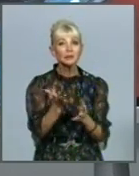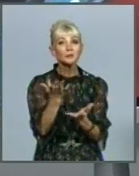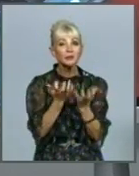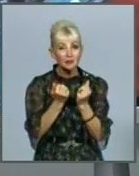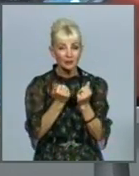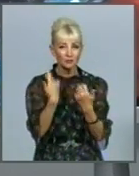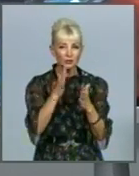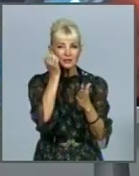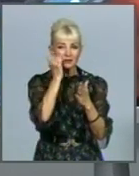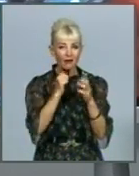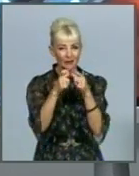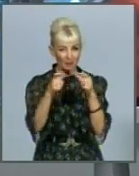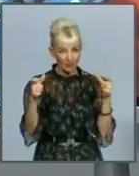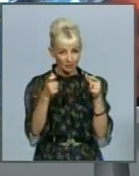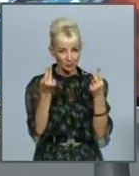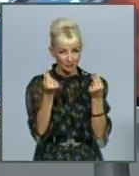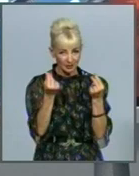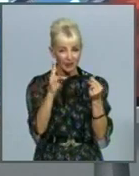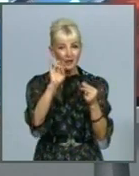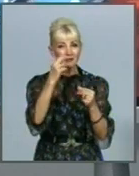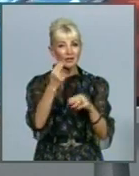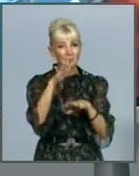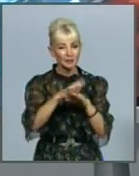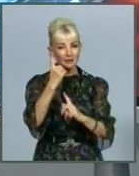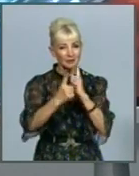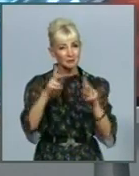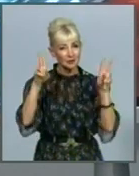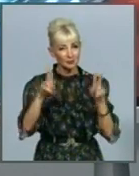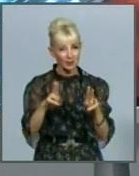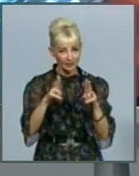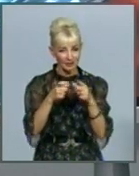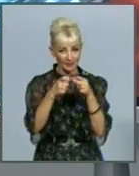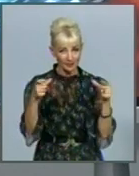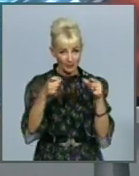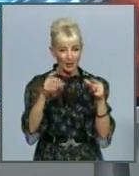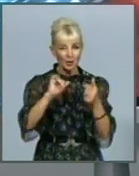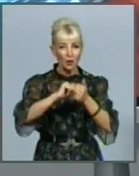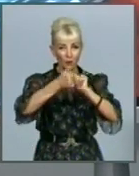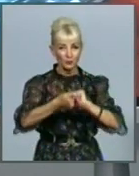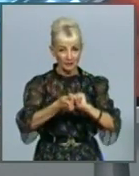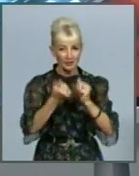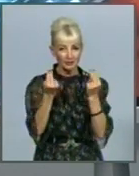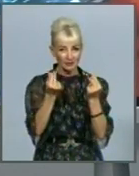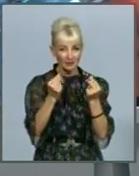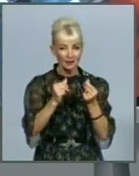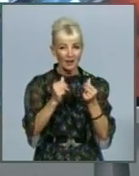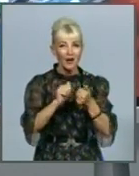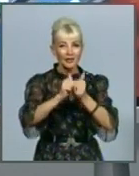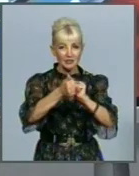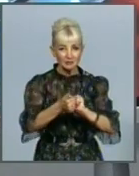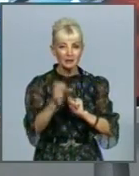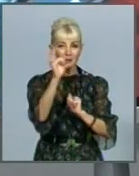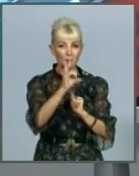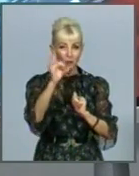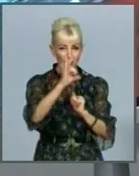значно зношені банкноти. Нацбанк України змінив правила визначення платіжних ознак та обміну банкнот, розмінних та облікових монет